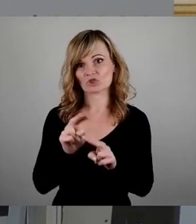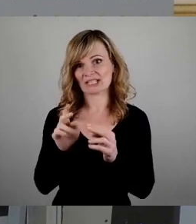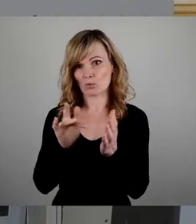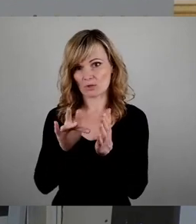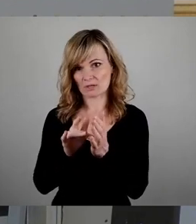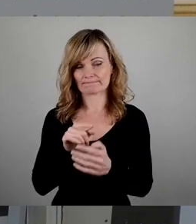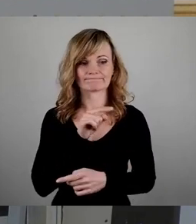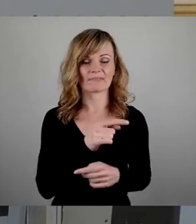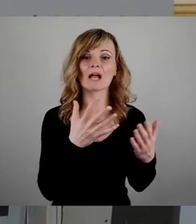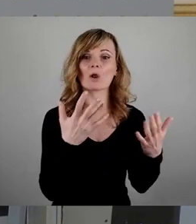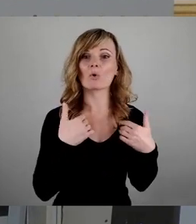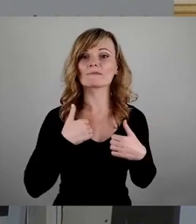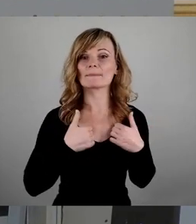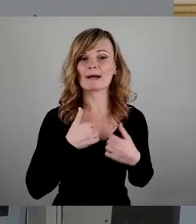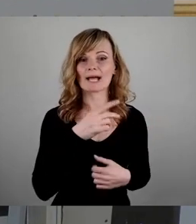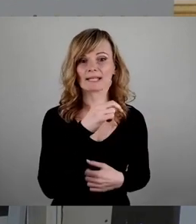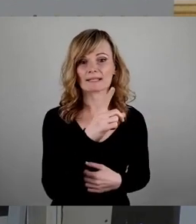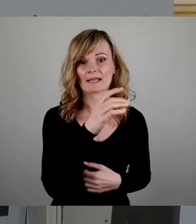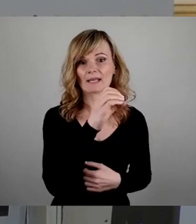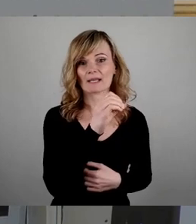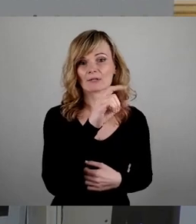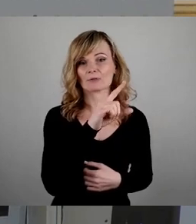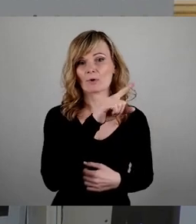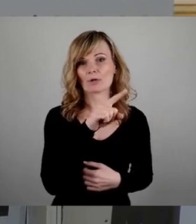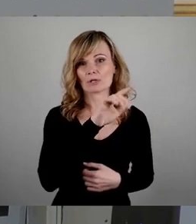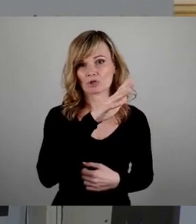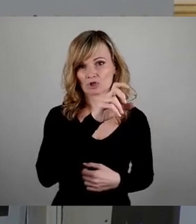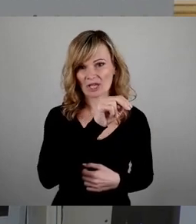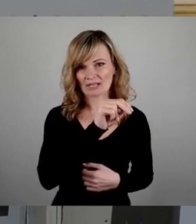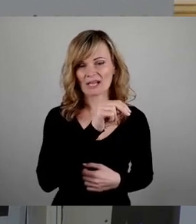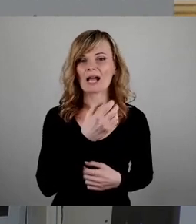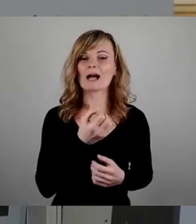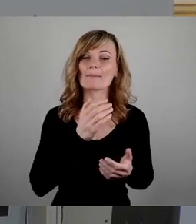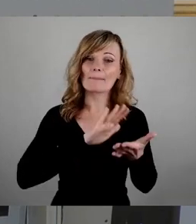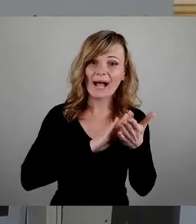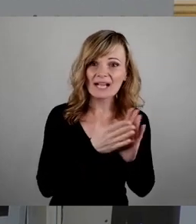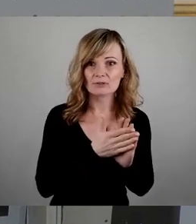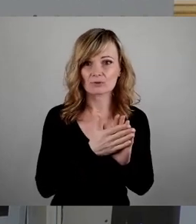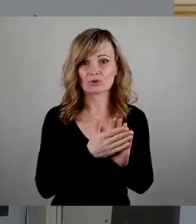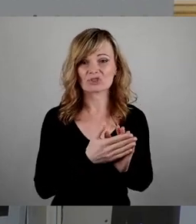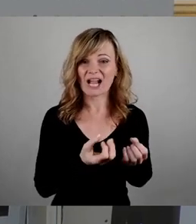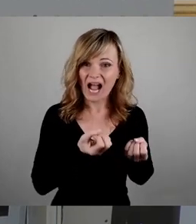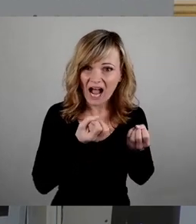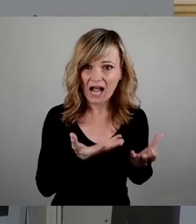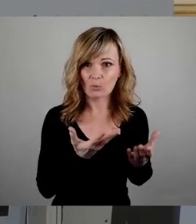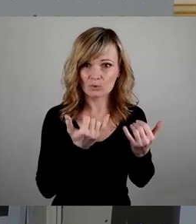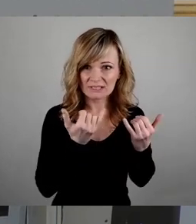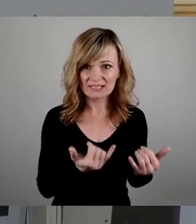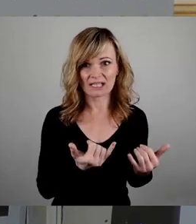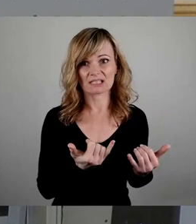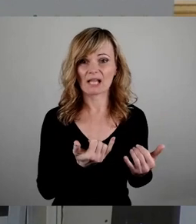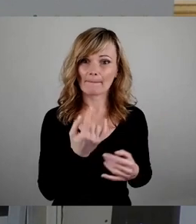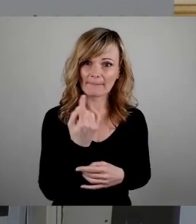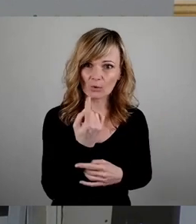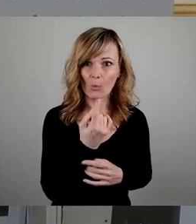ist ganz praktisch, ganz akut in der Existenz bedroht. Denn die technischen